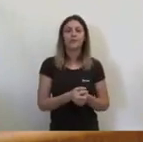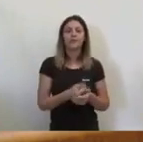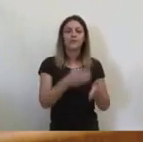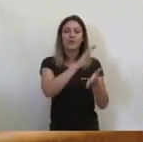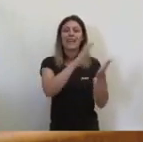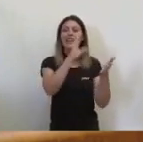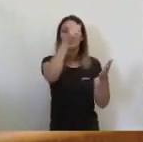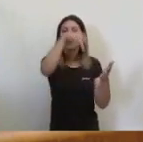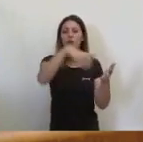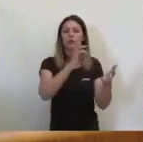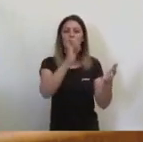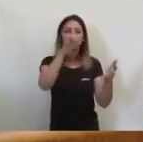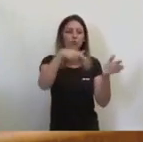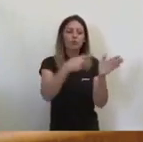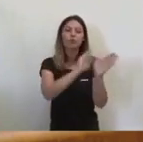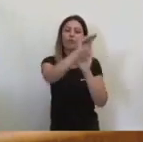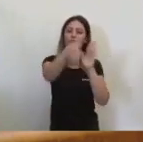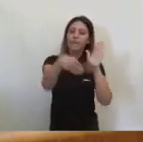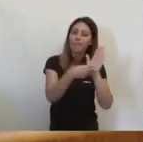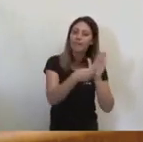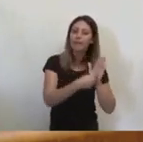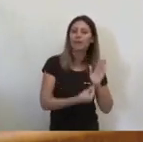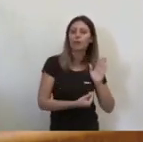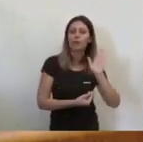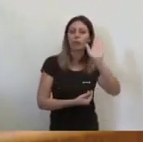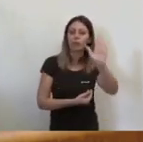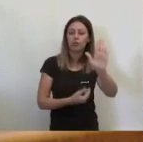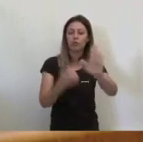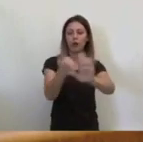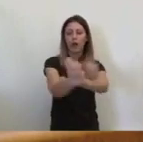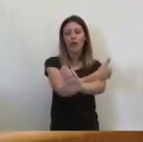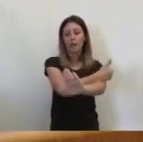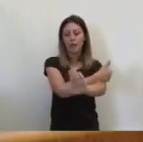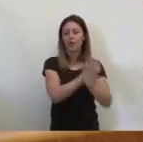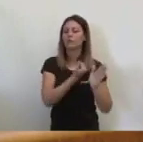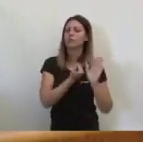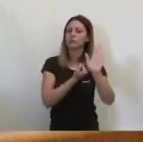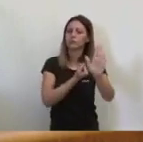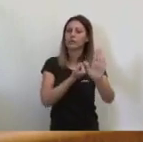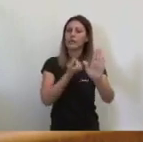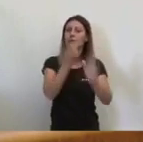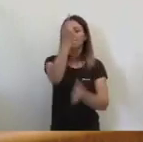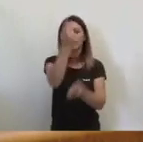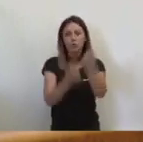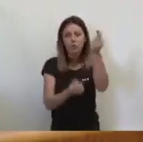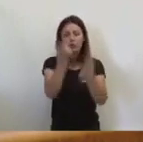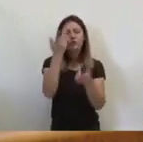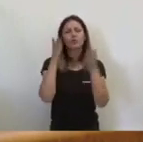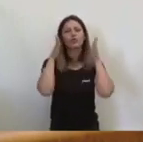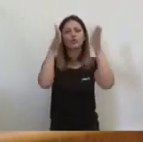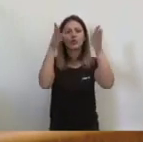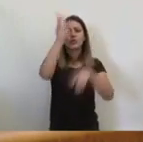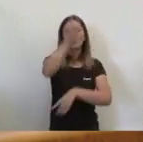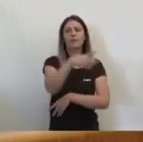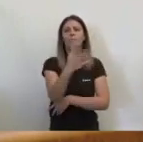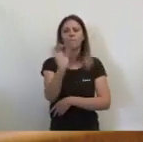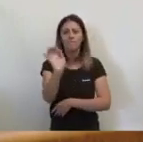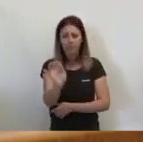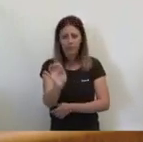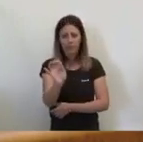una enmienda a la totalitat de Ciudadanos als pressupostos del Consell de 2020